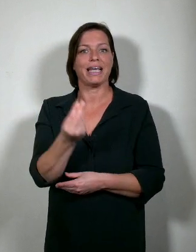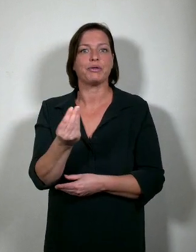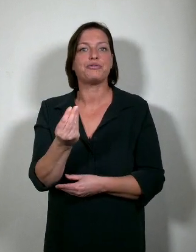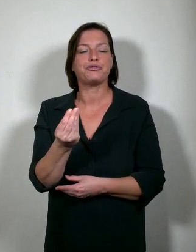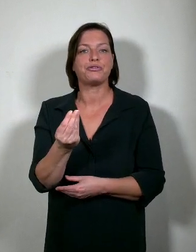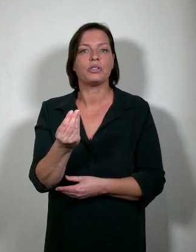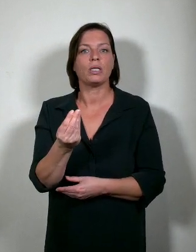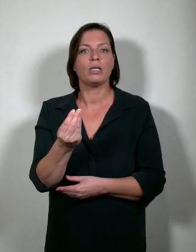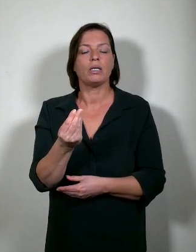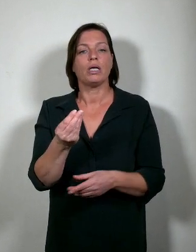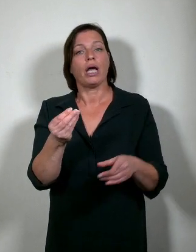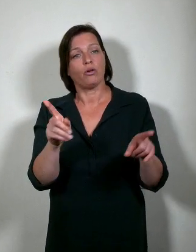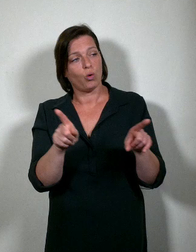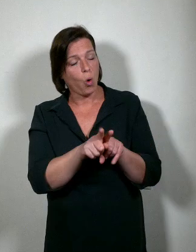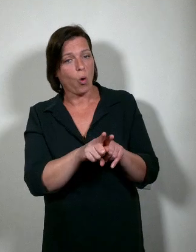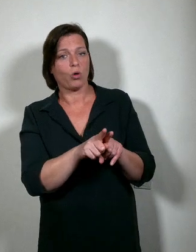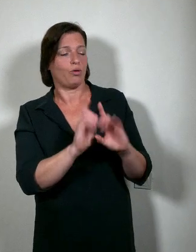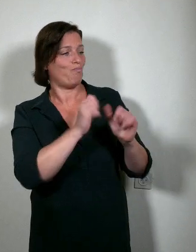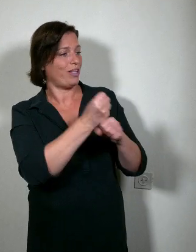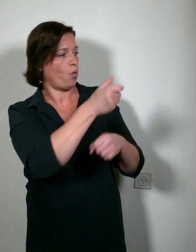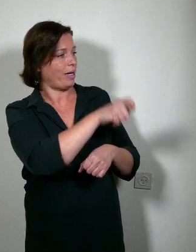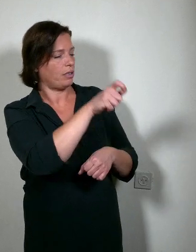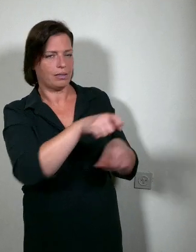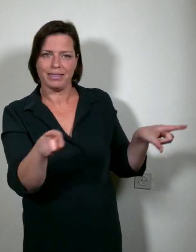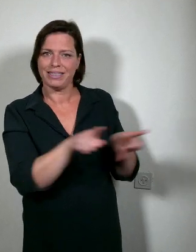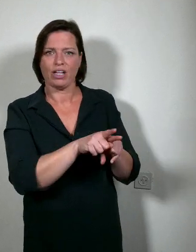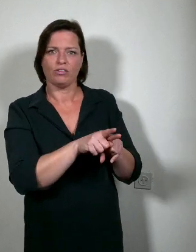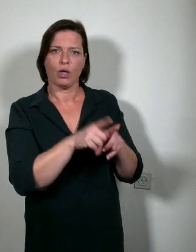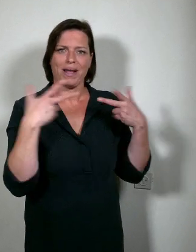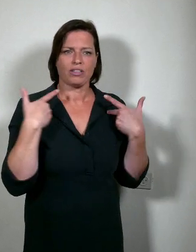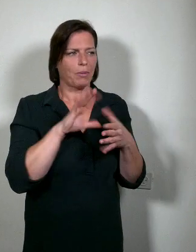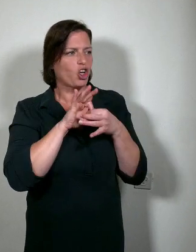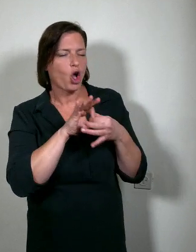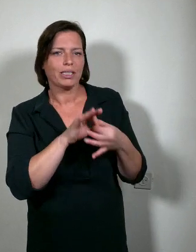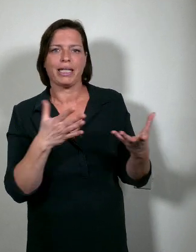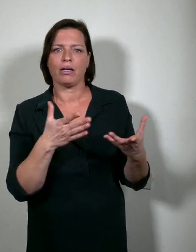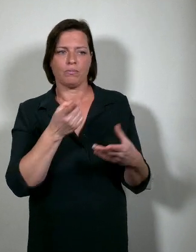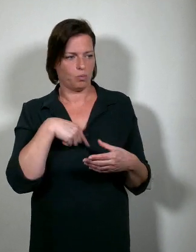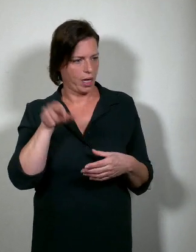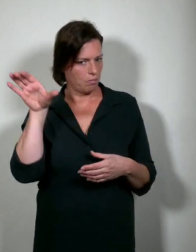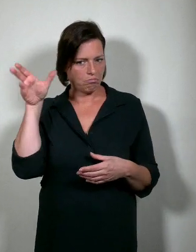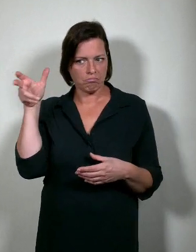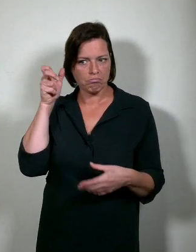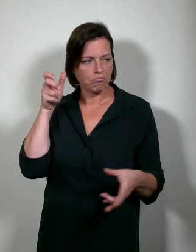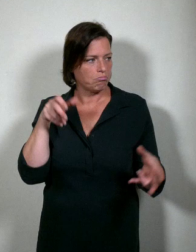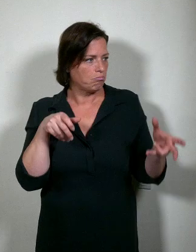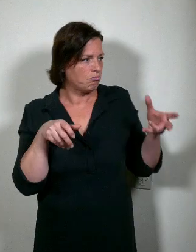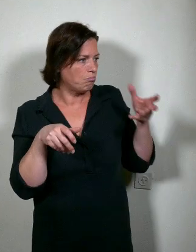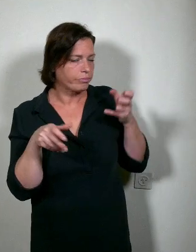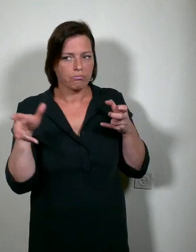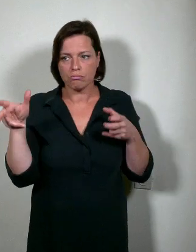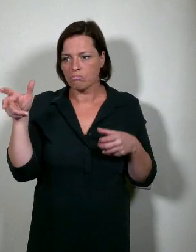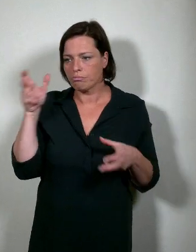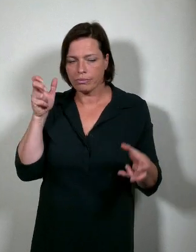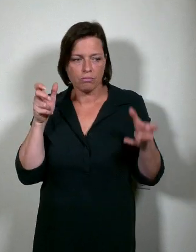en van even maatschappelijk geëngageerde medewerkers. We luisterden naar hen. We deden iets met